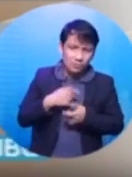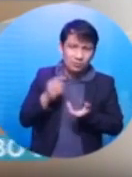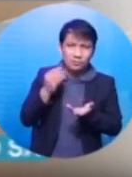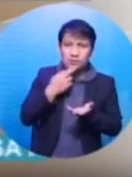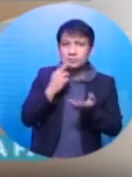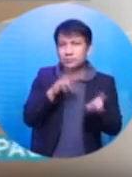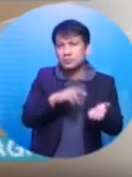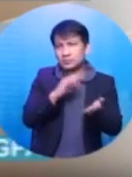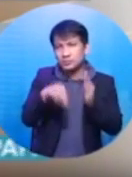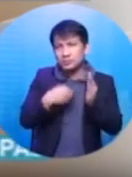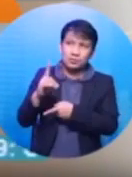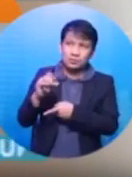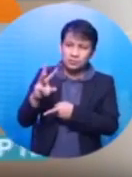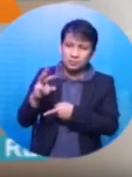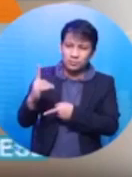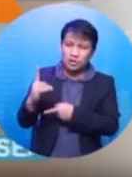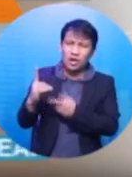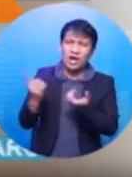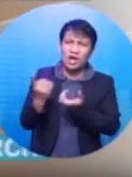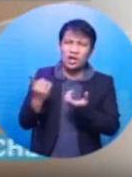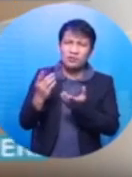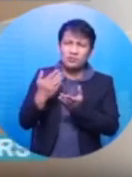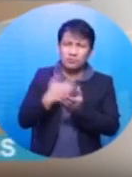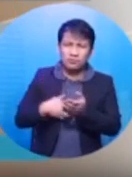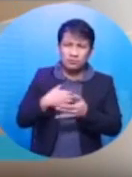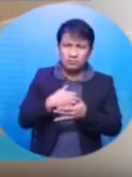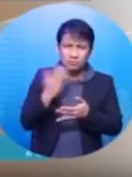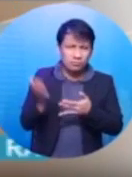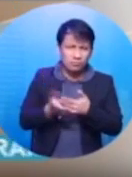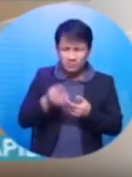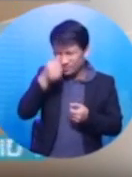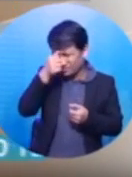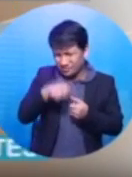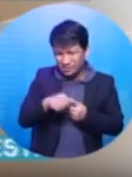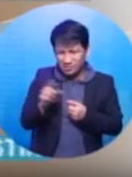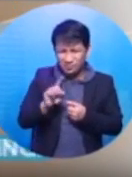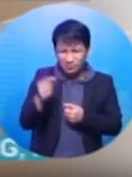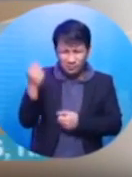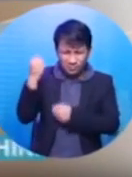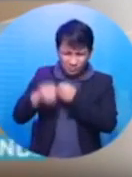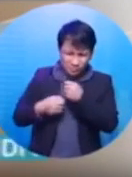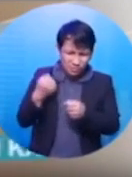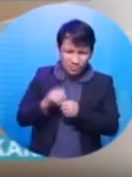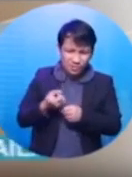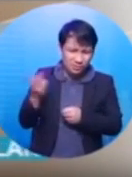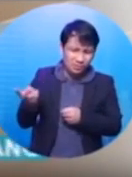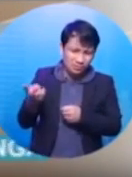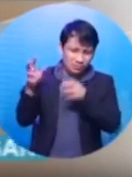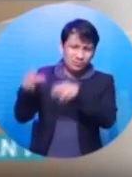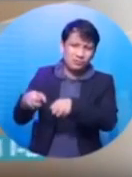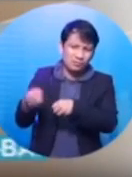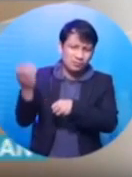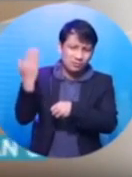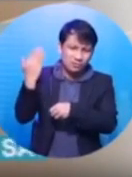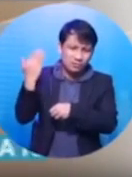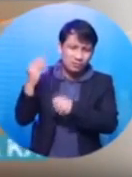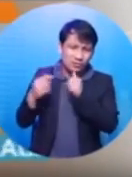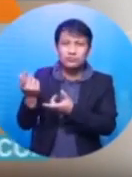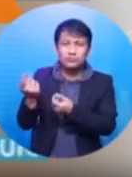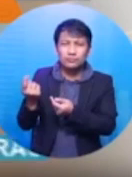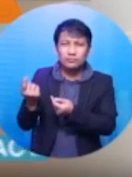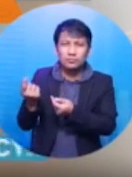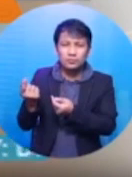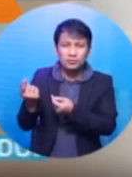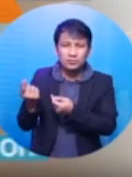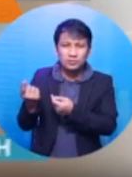po yan sa DSWD. Anong kaso? Hindi ko po matandaan kung anong year po. Sila po yung nahuli nung mga wala pa po